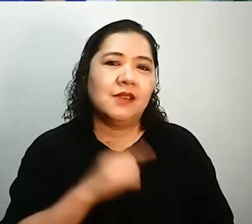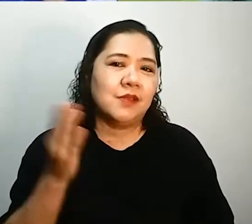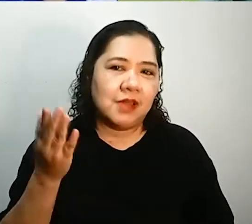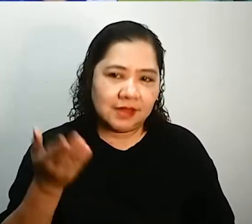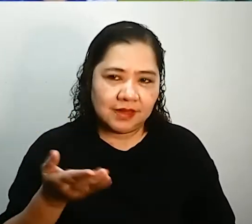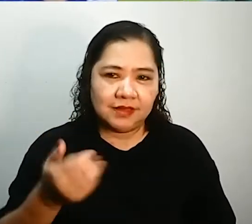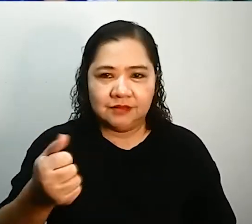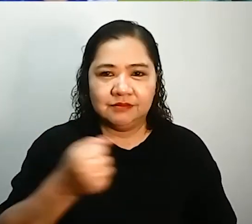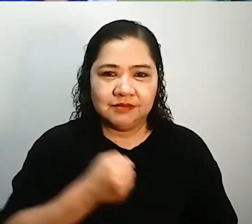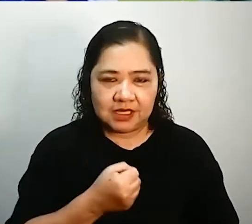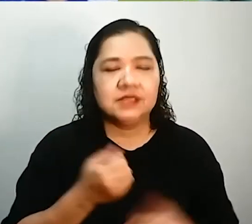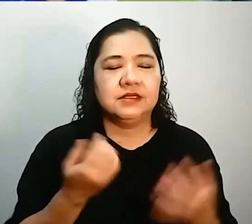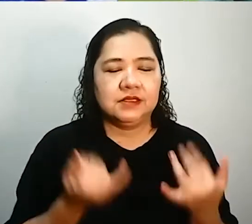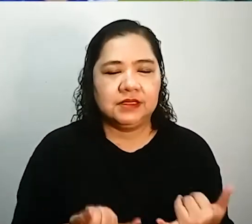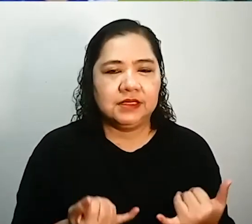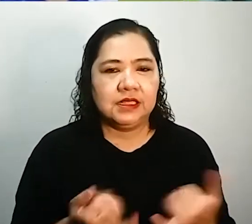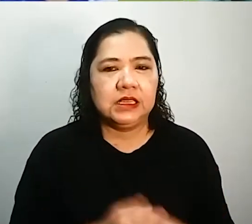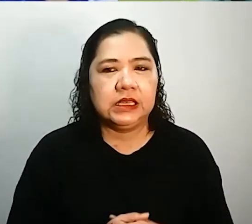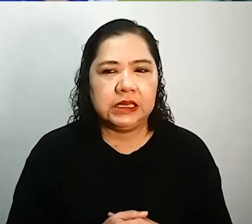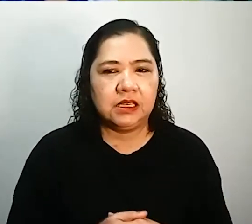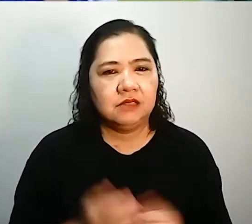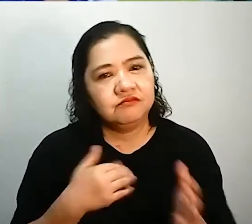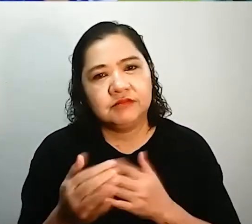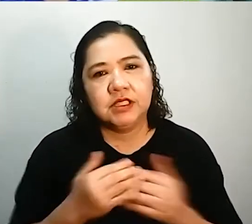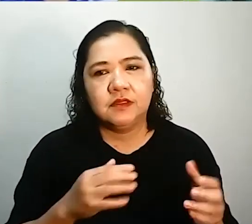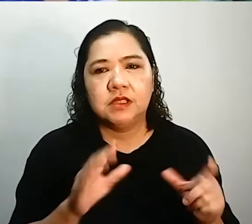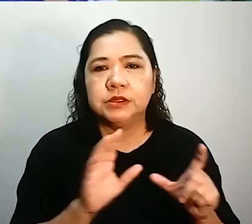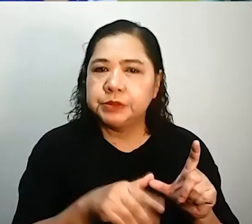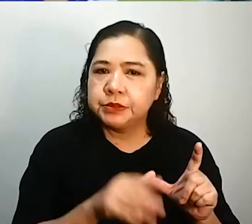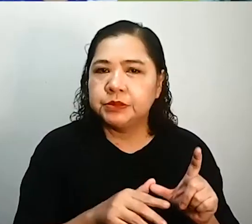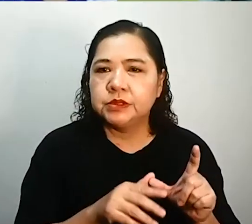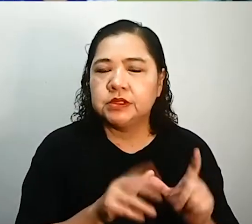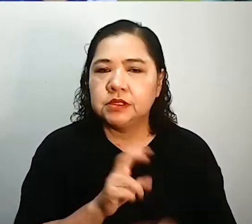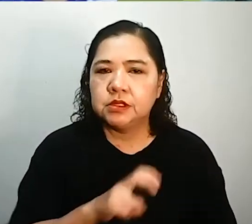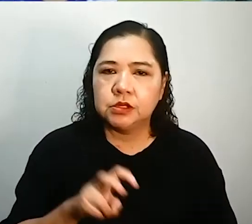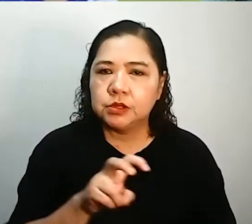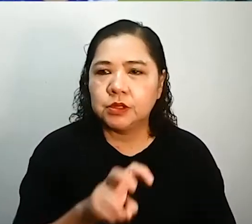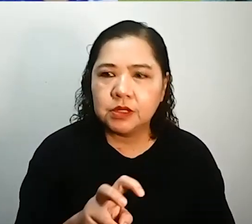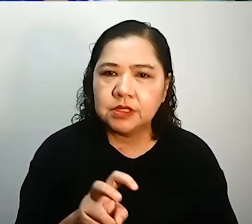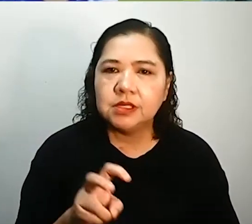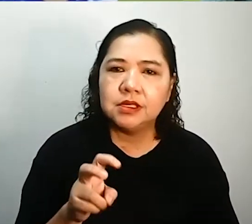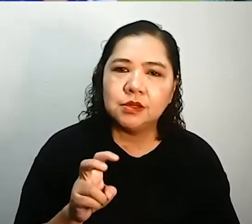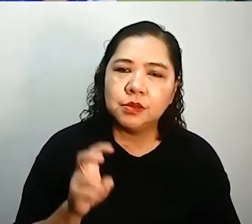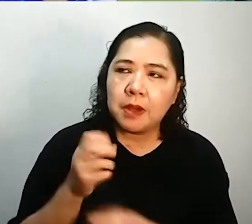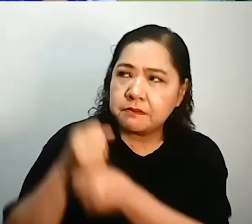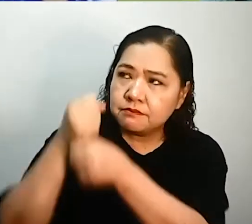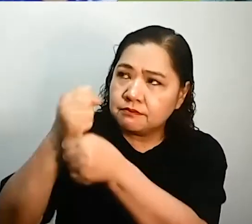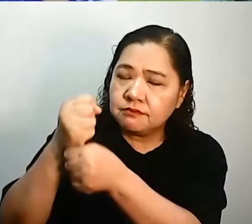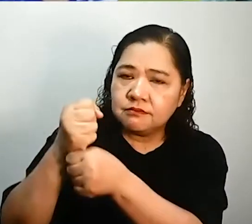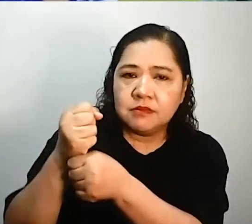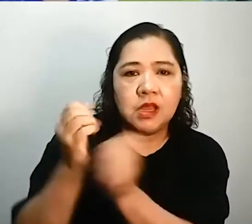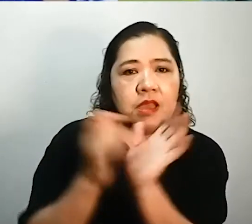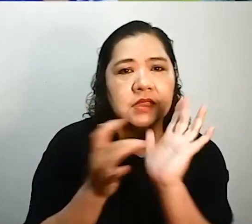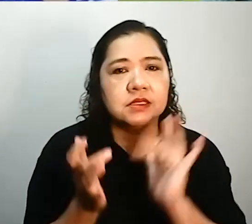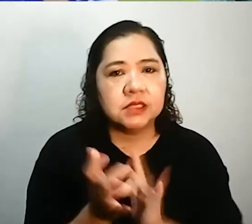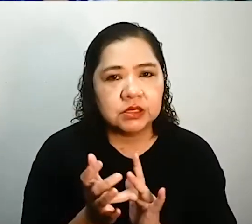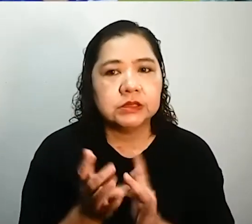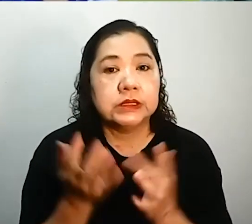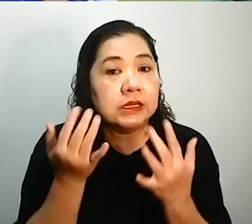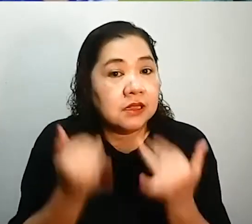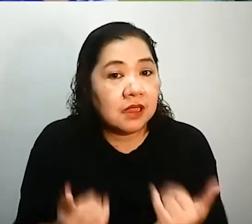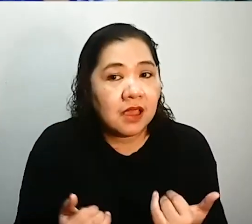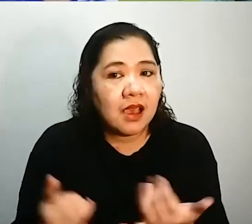today. Sa kabila ng kanilang disability journey, they put their faith in Jesus at ngayon po, they are reaping, harvesting